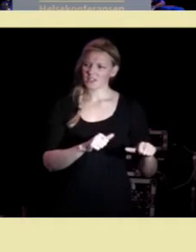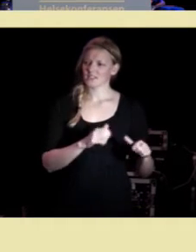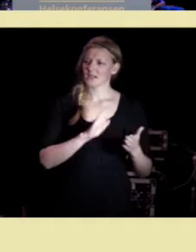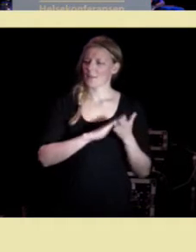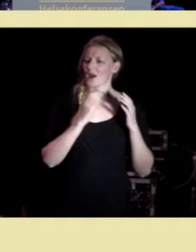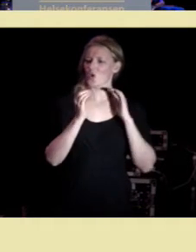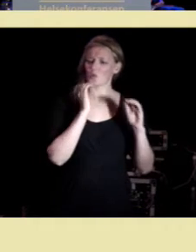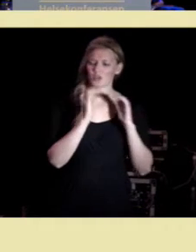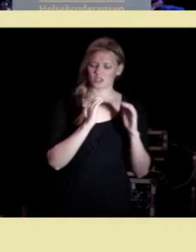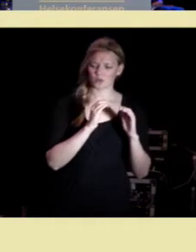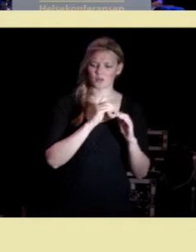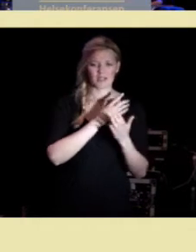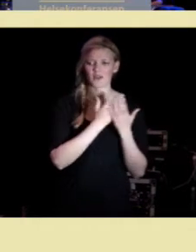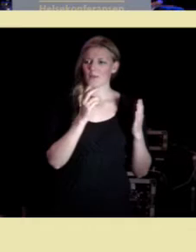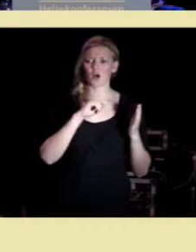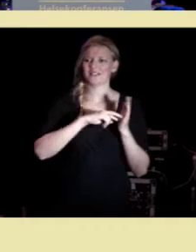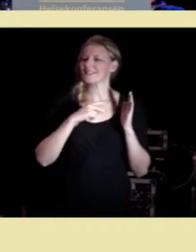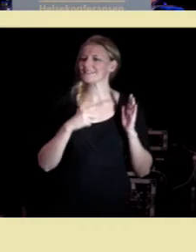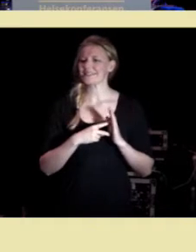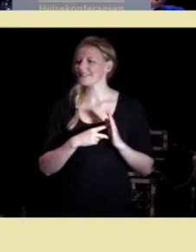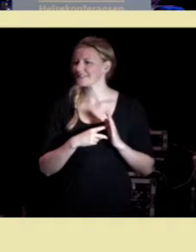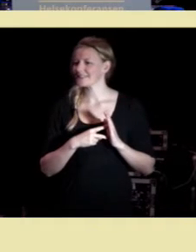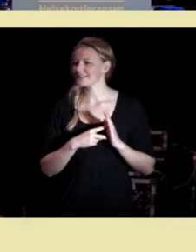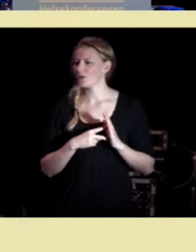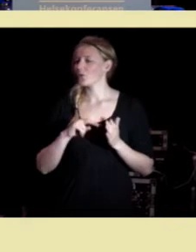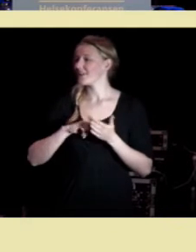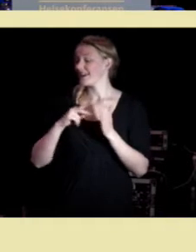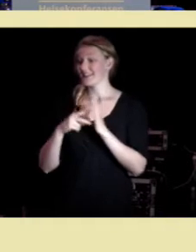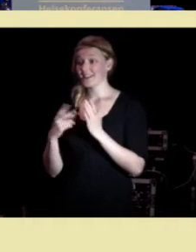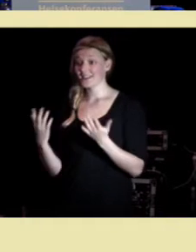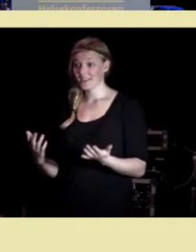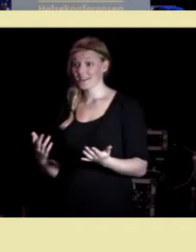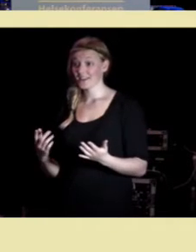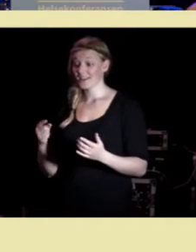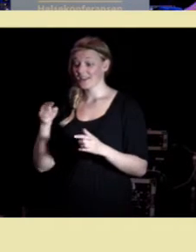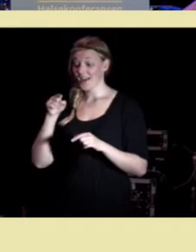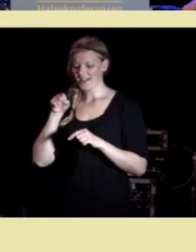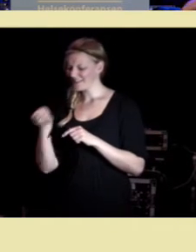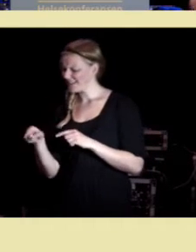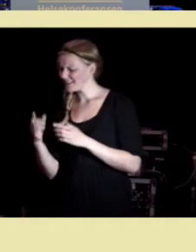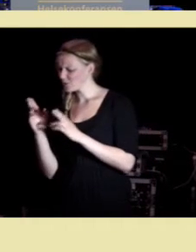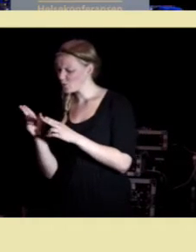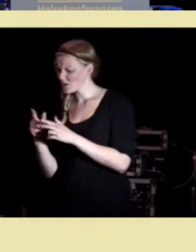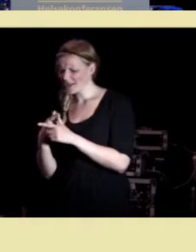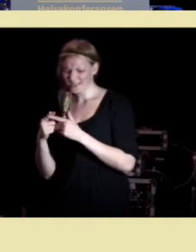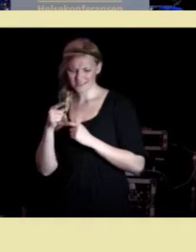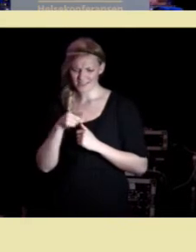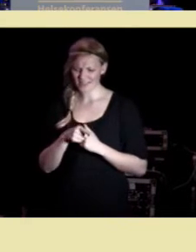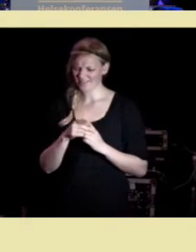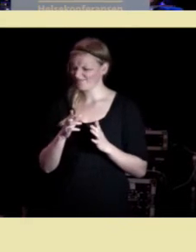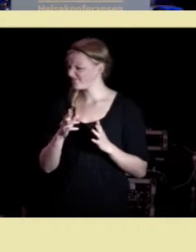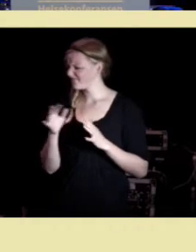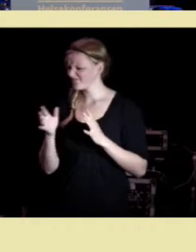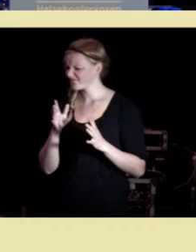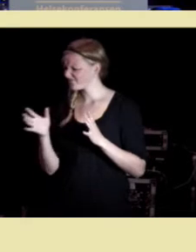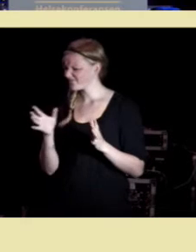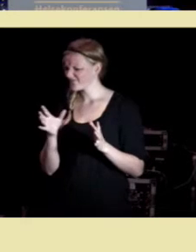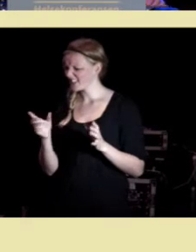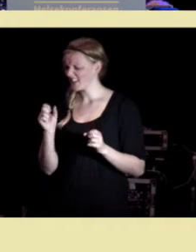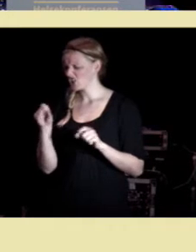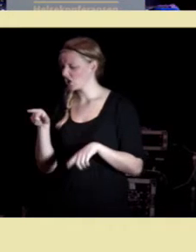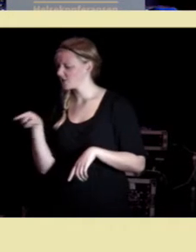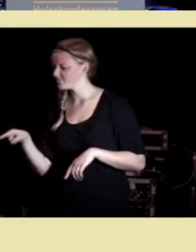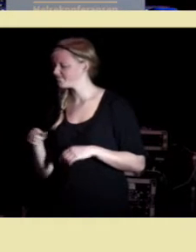ikke bare er et spørsmål om teknikk. Og teknikk, apropos teknikk, er det den jeg skal bruke, eller er det den? Jeg begynner der. Får vi se.